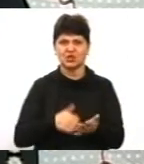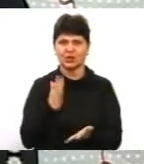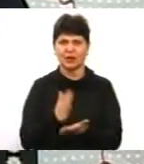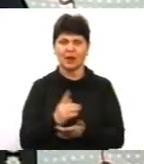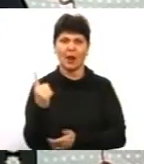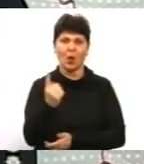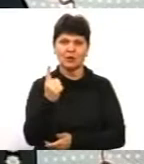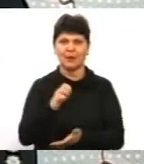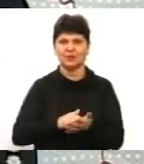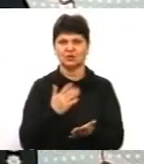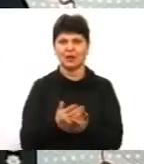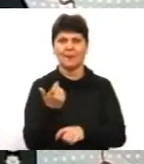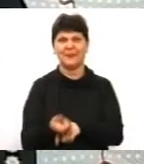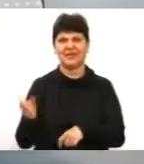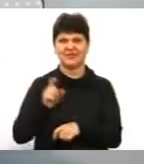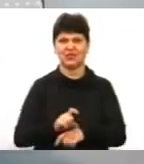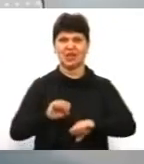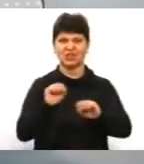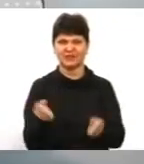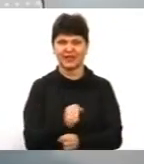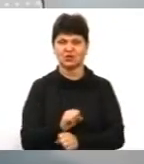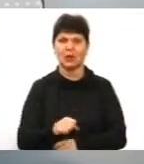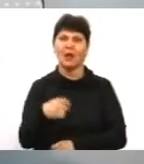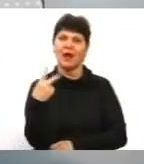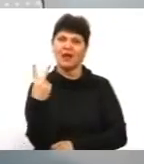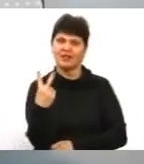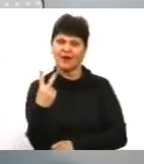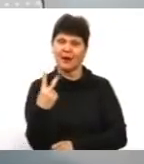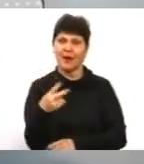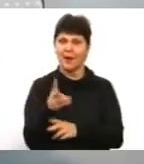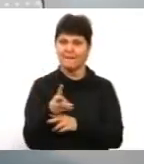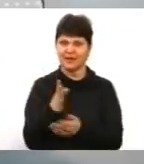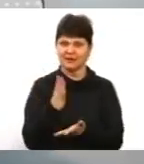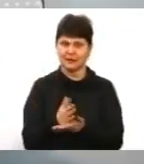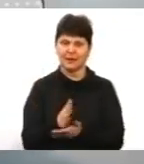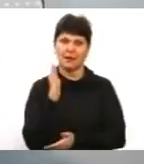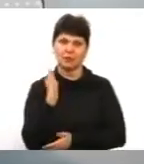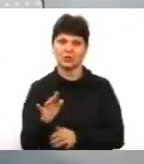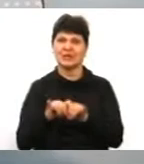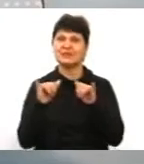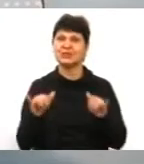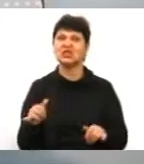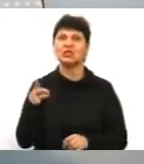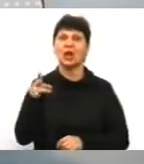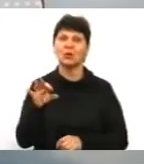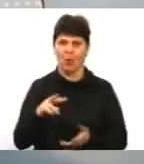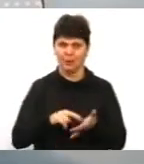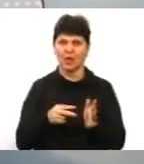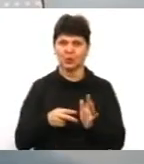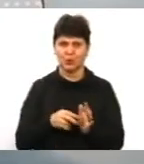із причин є перевищення швидкості. Два цих прилади, як ви кажете, їх буде збільшено, планується?